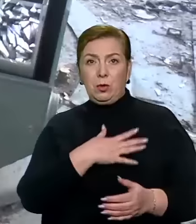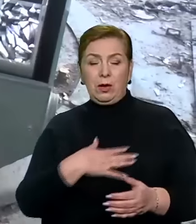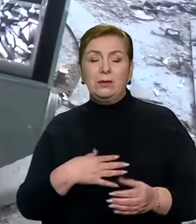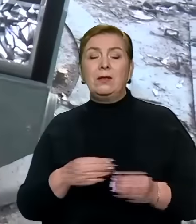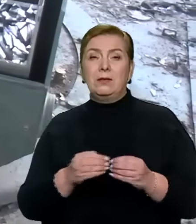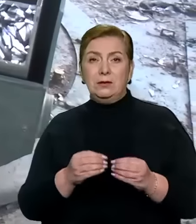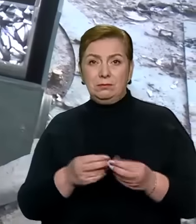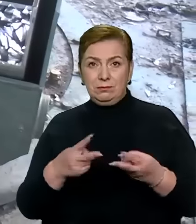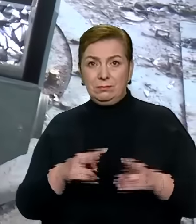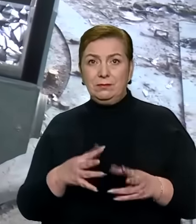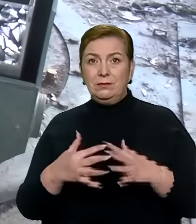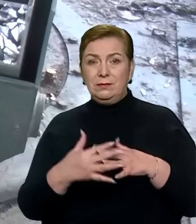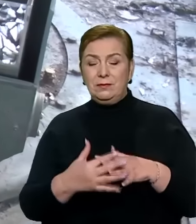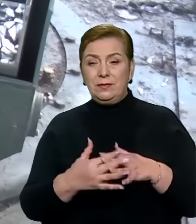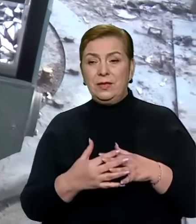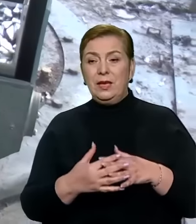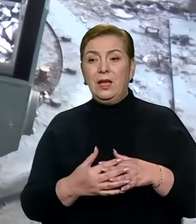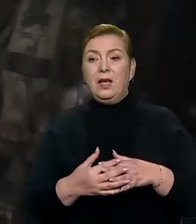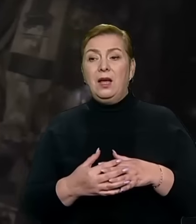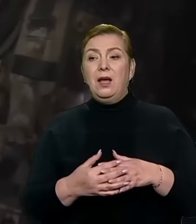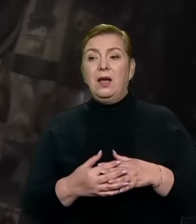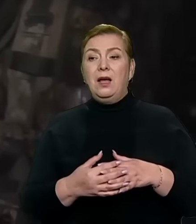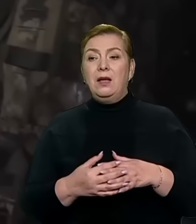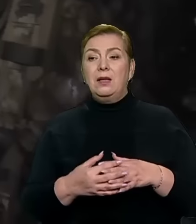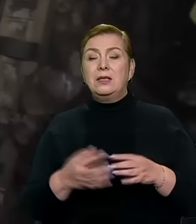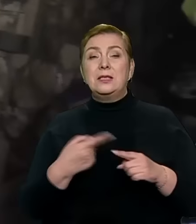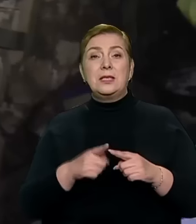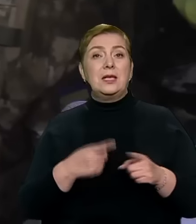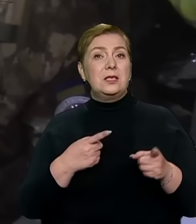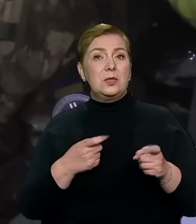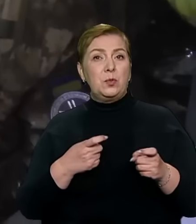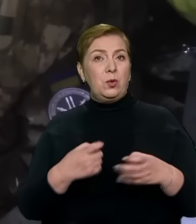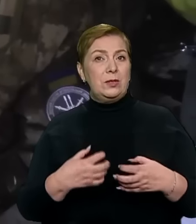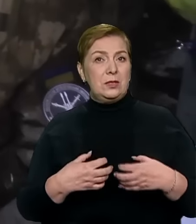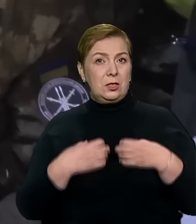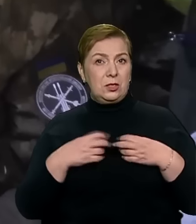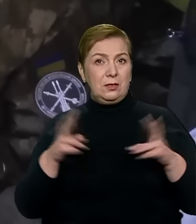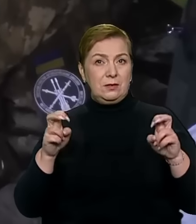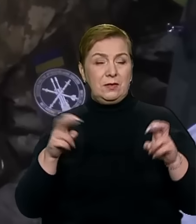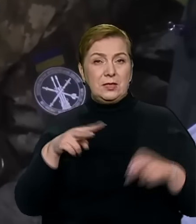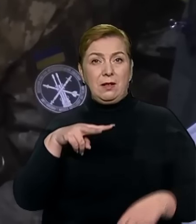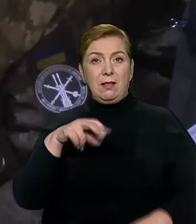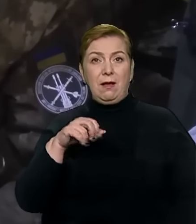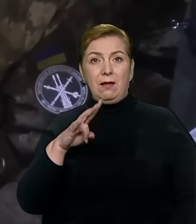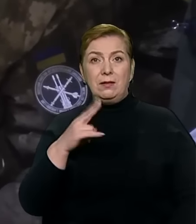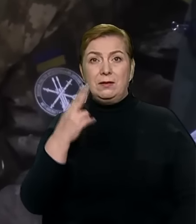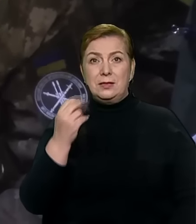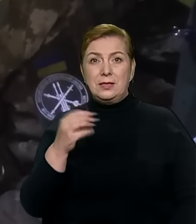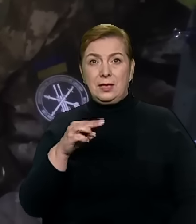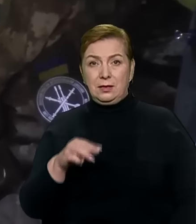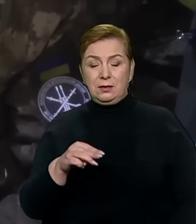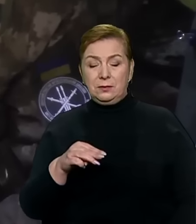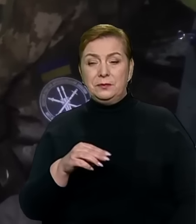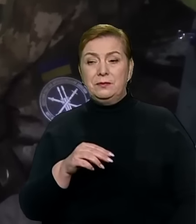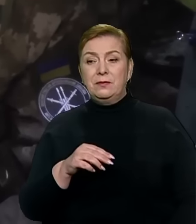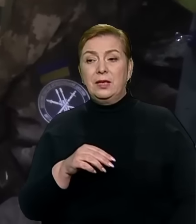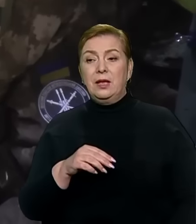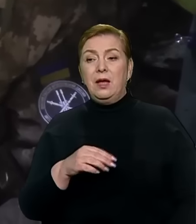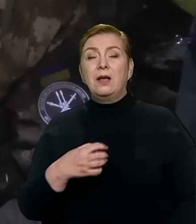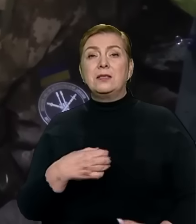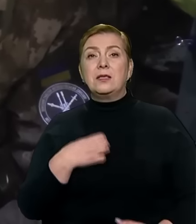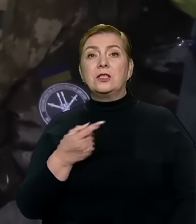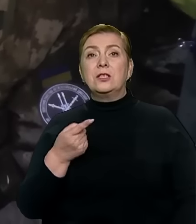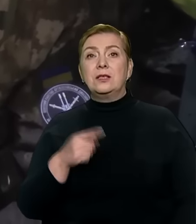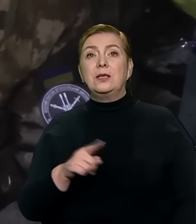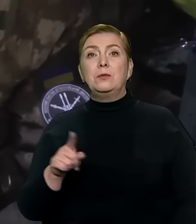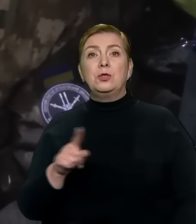російські баражуючі боєприпаси типу «Ланцет». Це зброя страшна, вона страшна тим, що